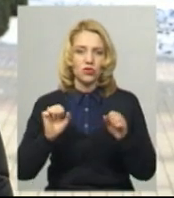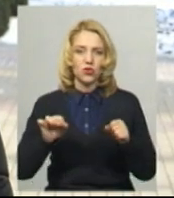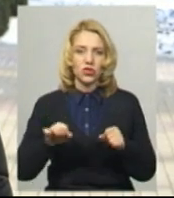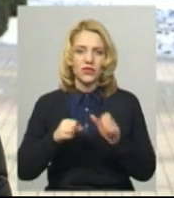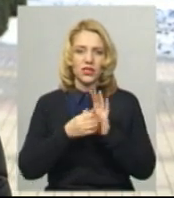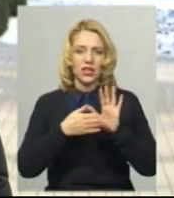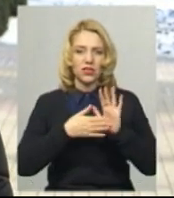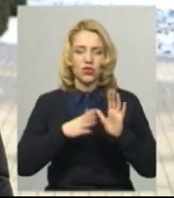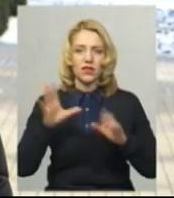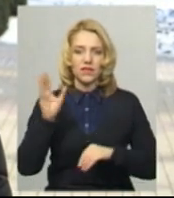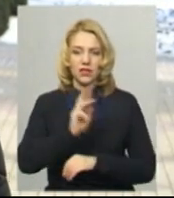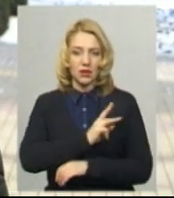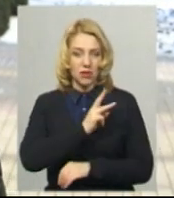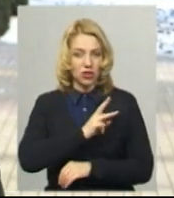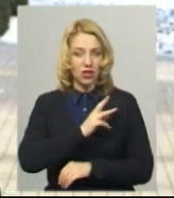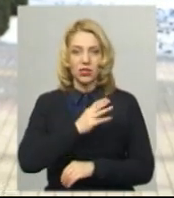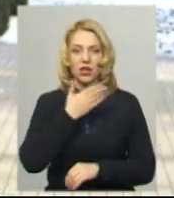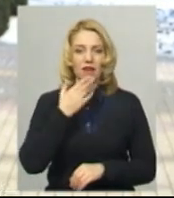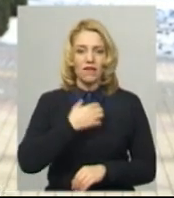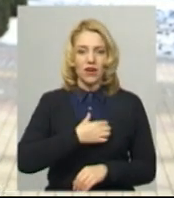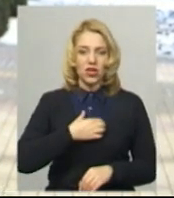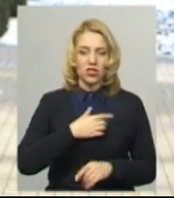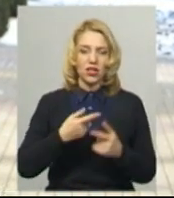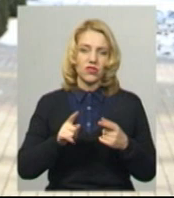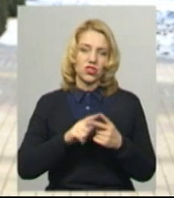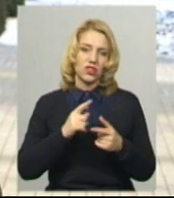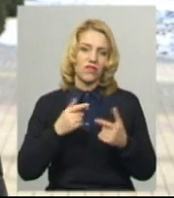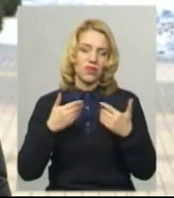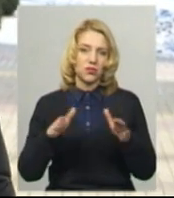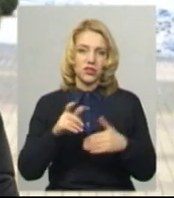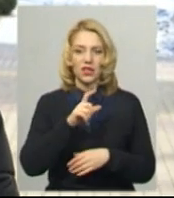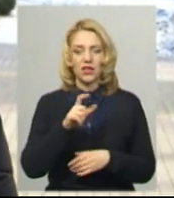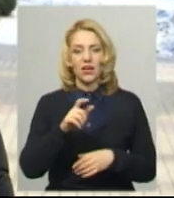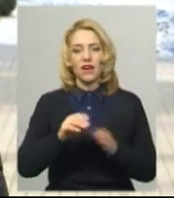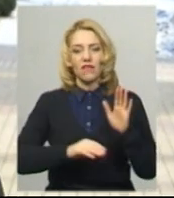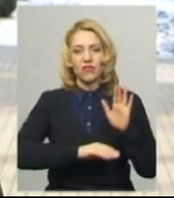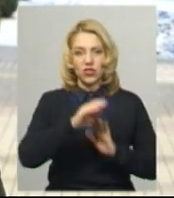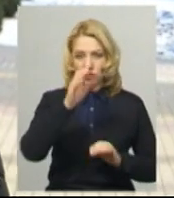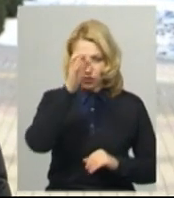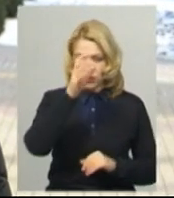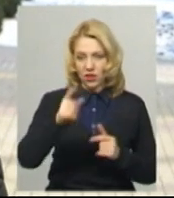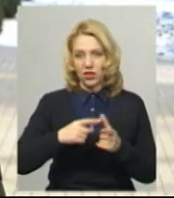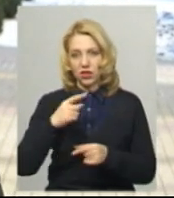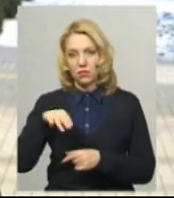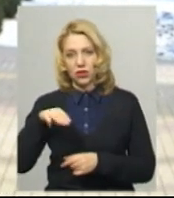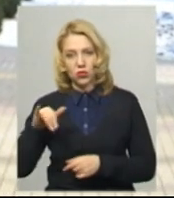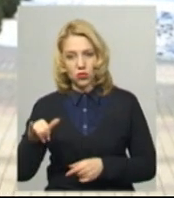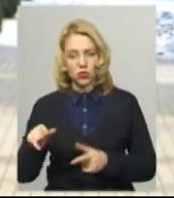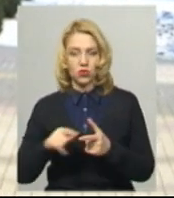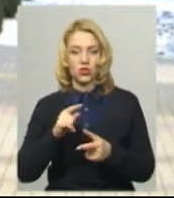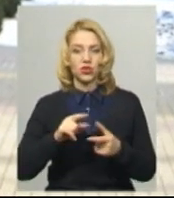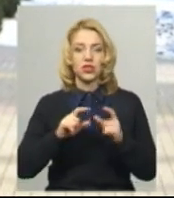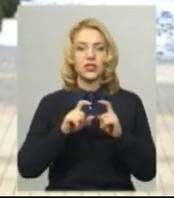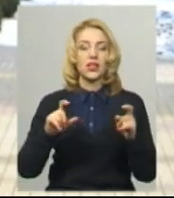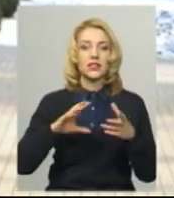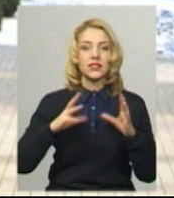бажаючі, неважливо, чи це випускники закладів вищої освіти, професійно-технічної освіти, чи закладів загальної